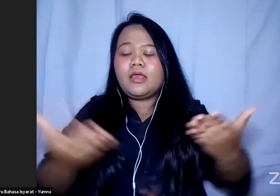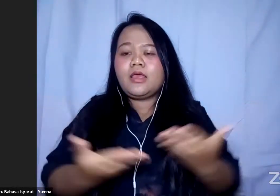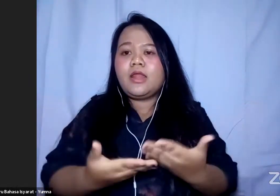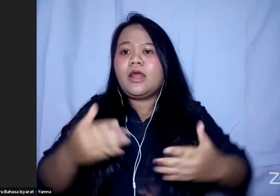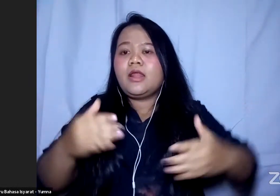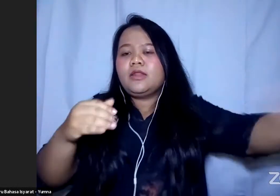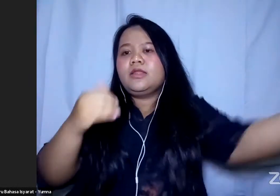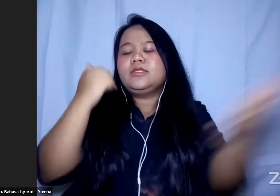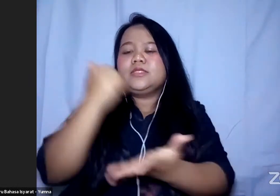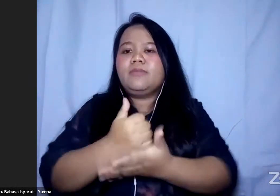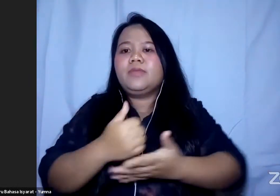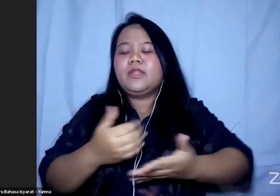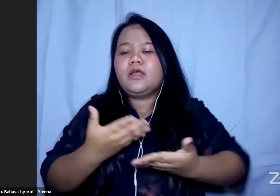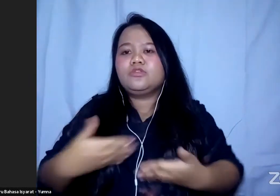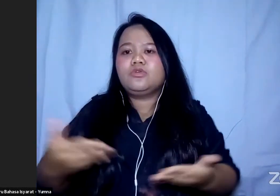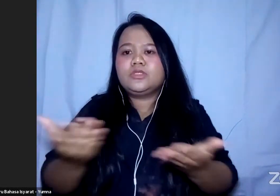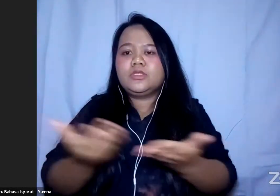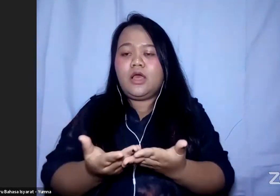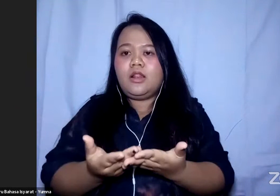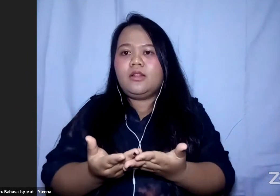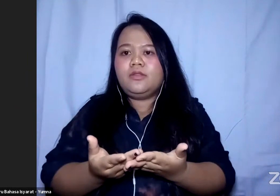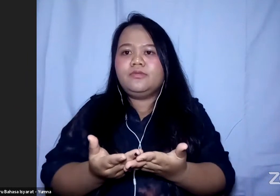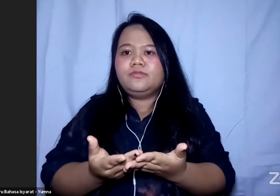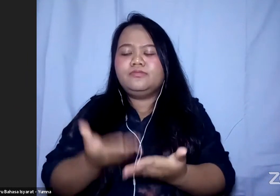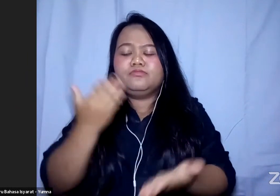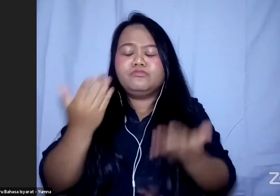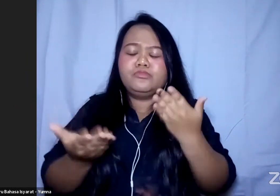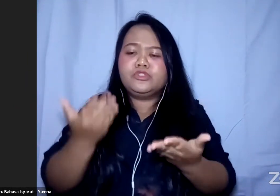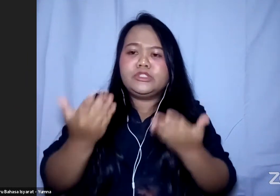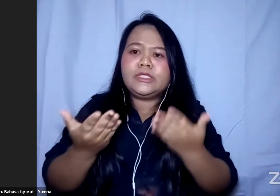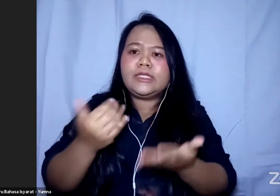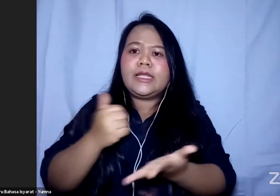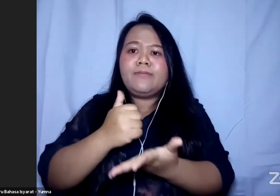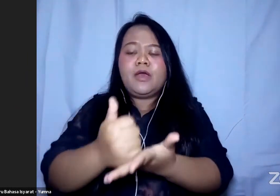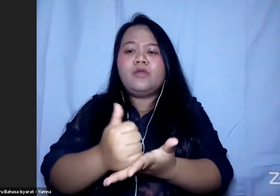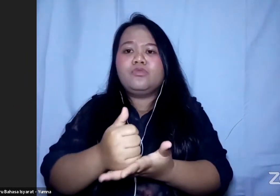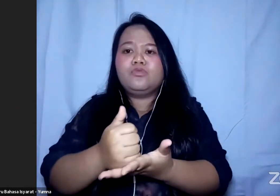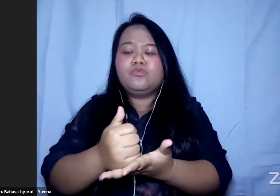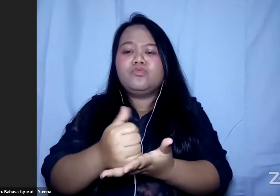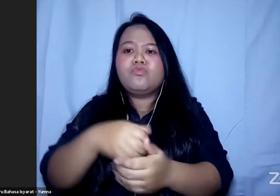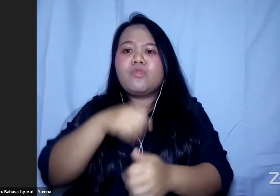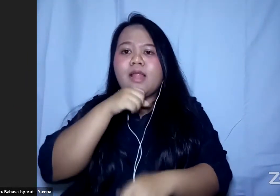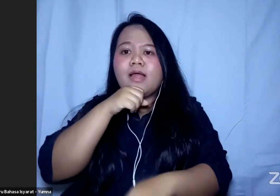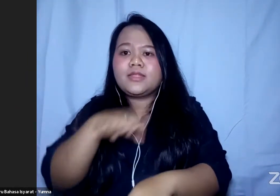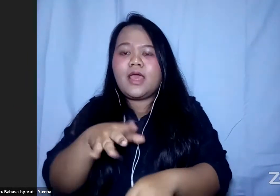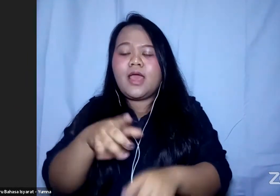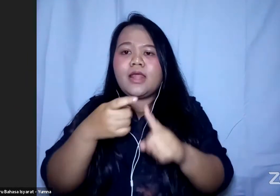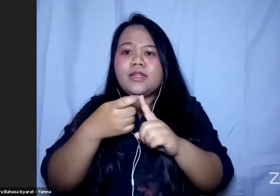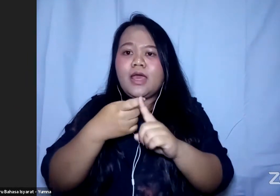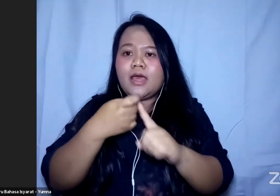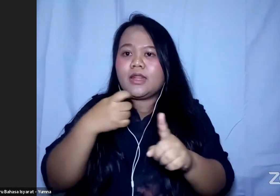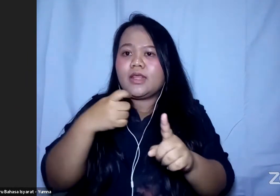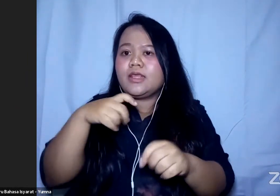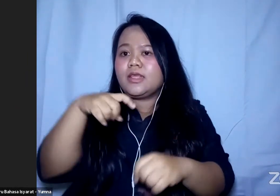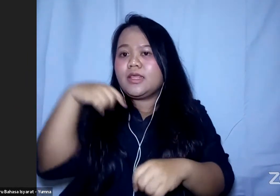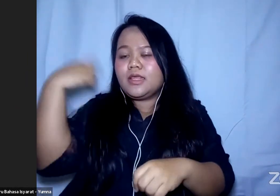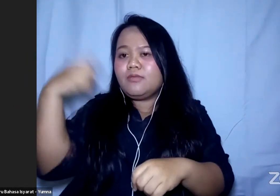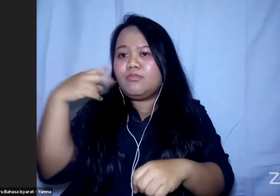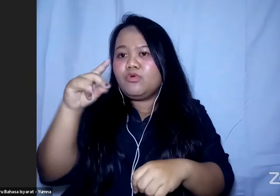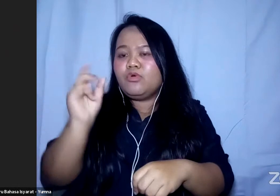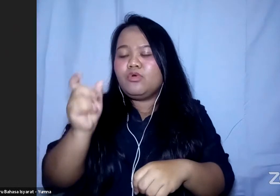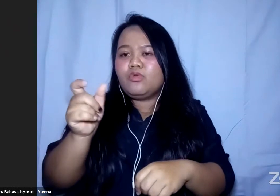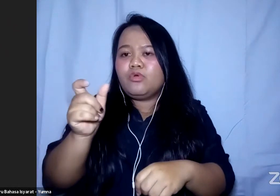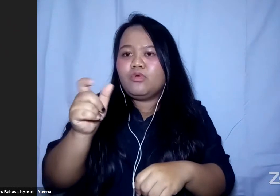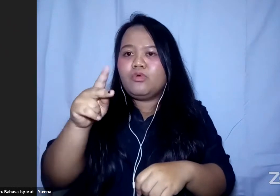tadi ada pertanyaan soal itu Mungkin membantu lansia Dari ibu Rukini Apakah ibu